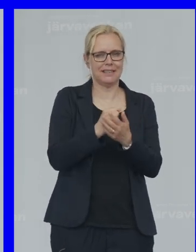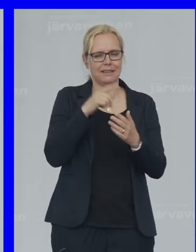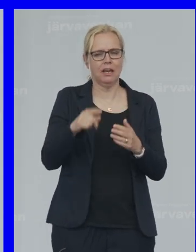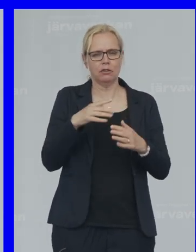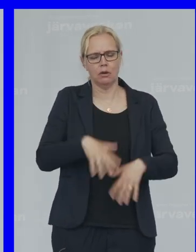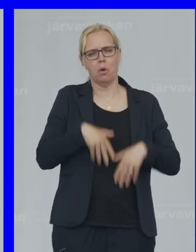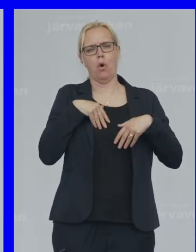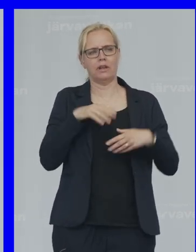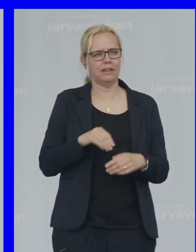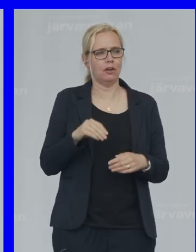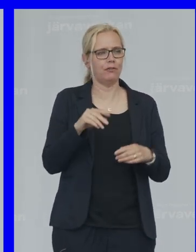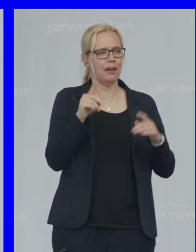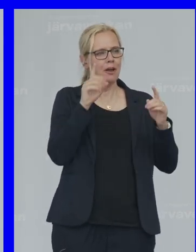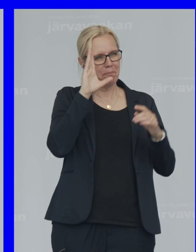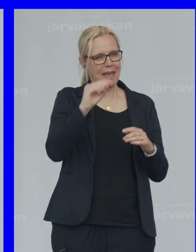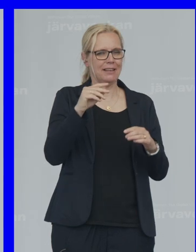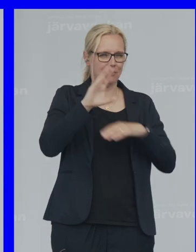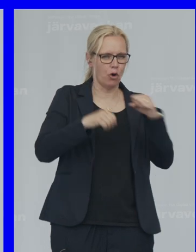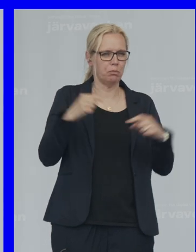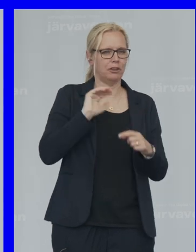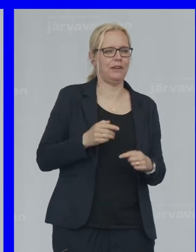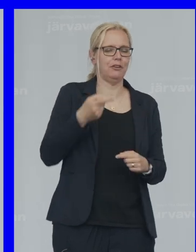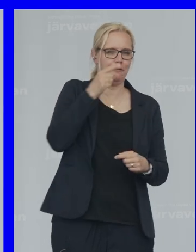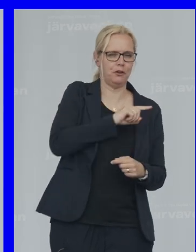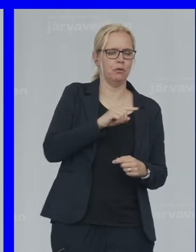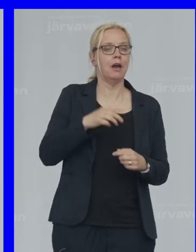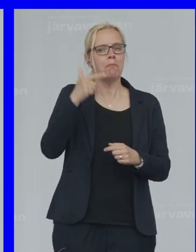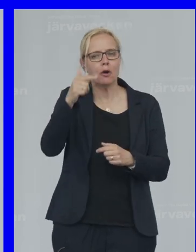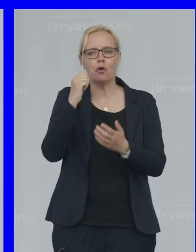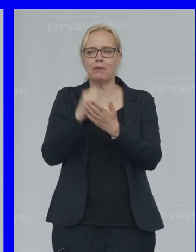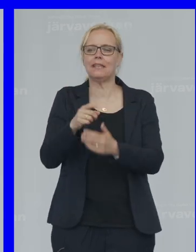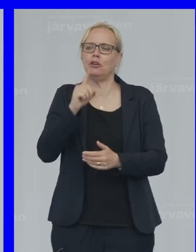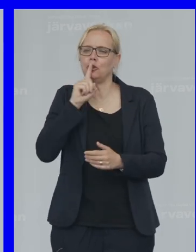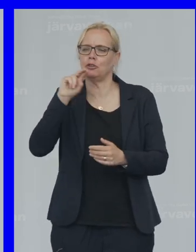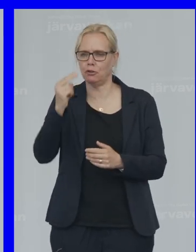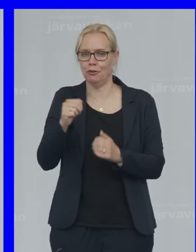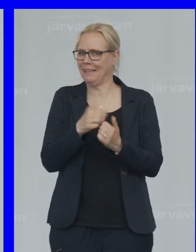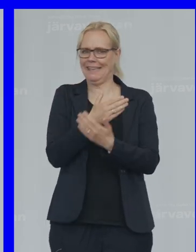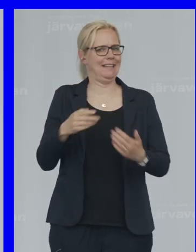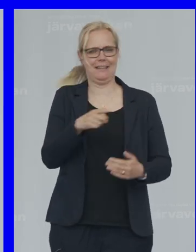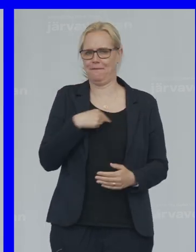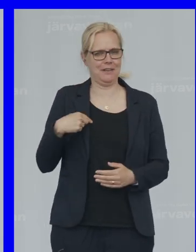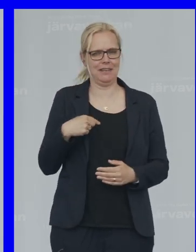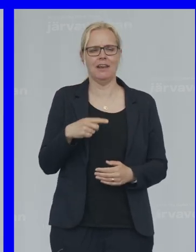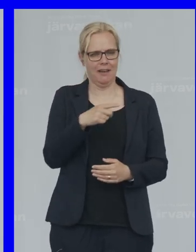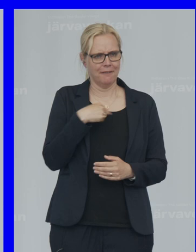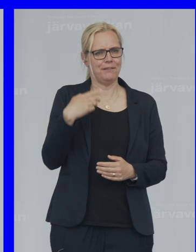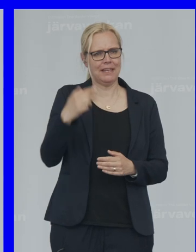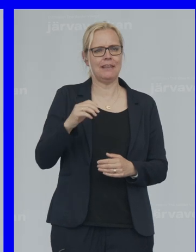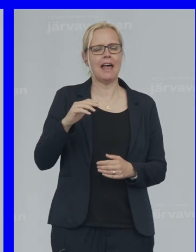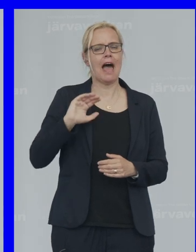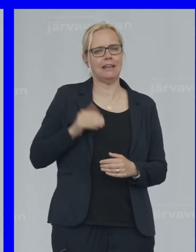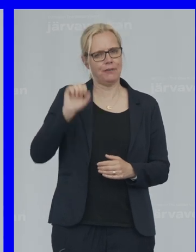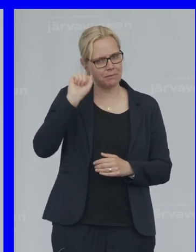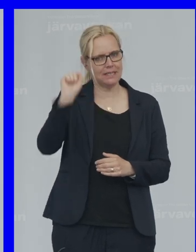våld Mot kvinnor För ett år sedan Sju partier Är tysta nu Men inte vi Vi är Ett feministiskt